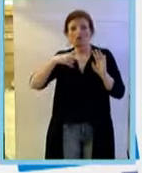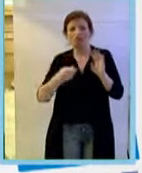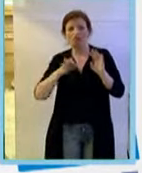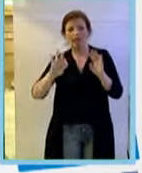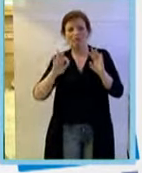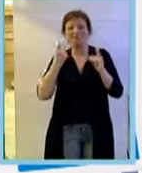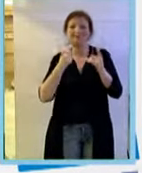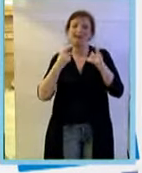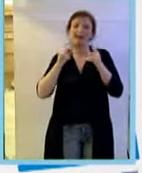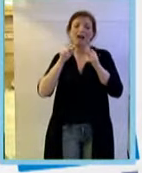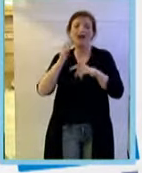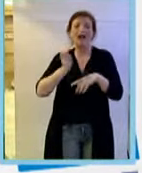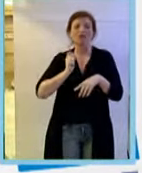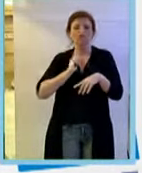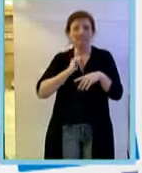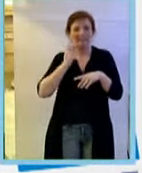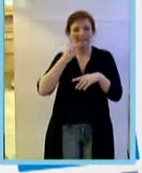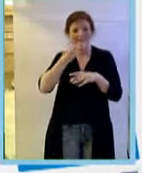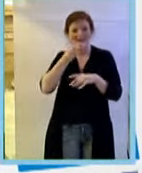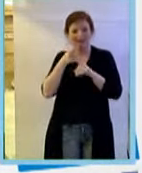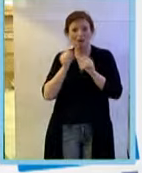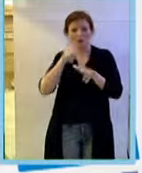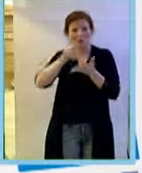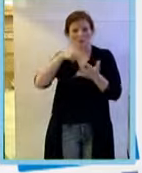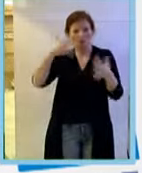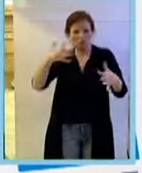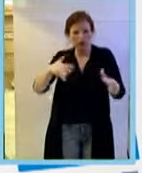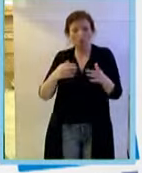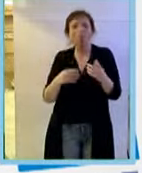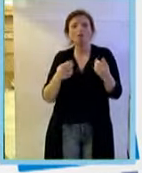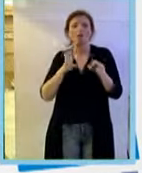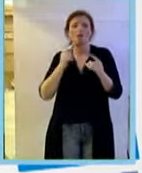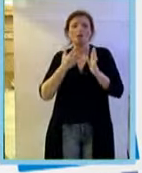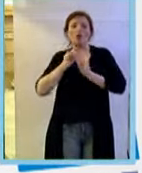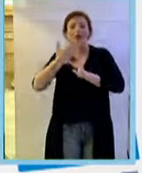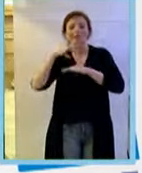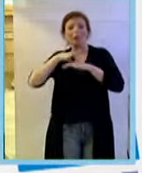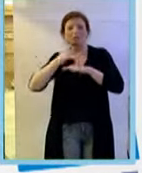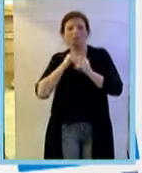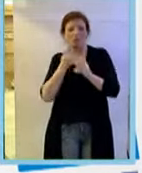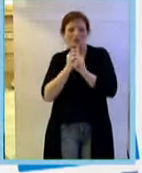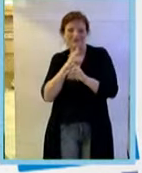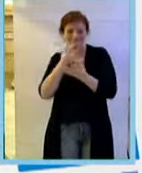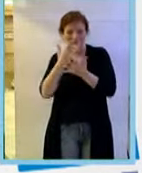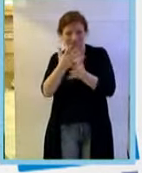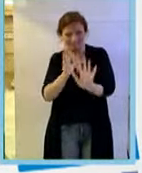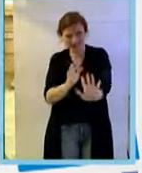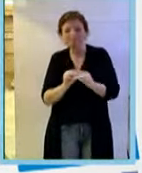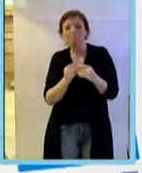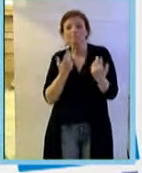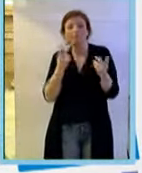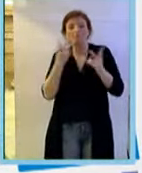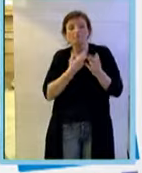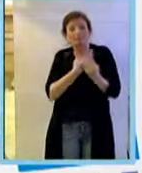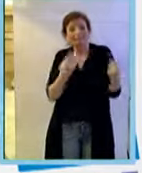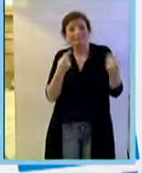del cancro oltre che per tutti a un'altra serie di patologie di cui vi parlerò fra un attimo e ci sono moltissime